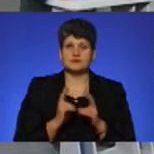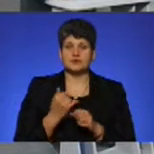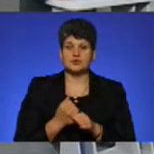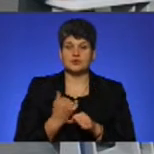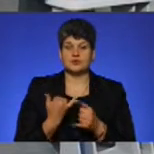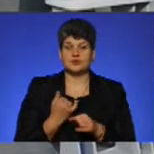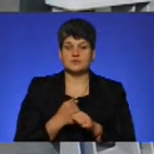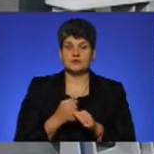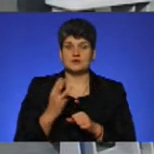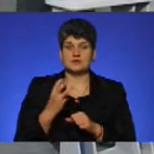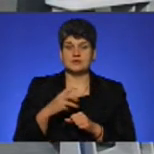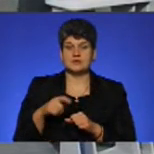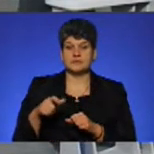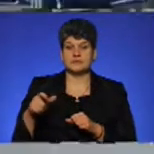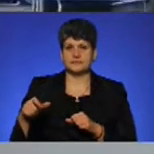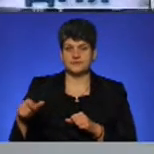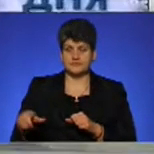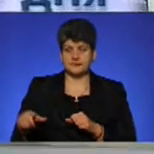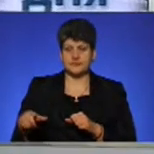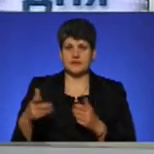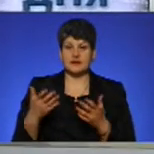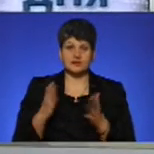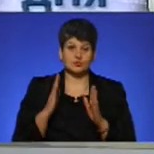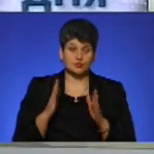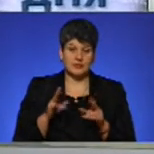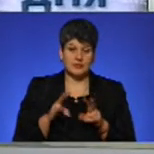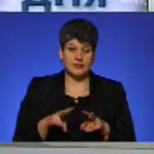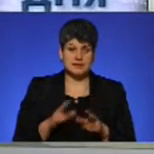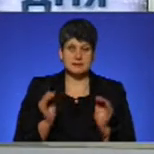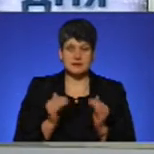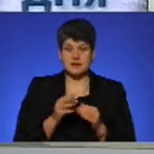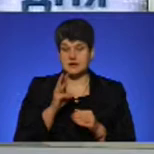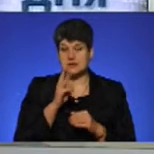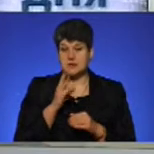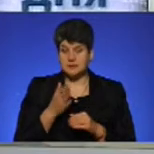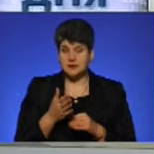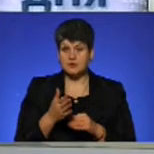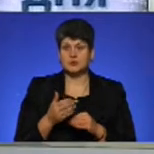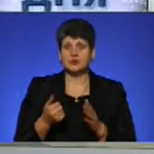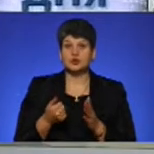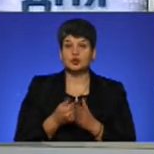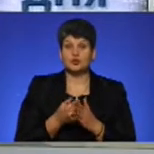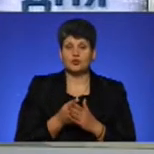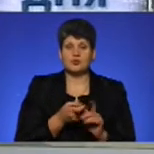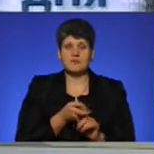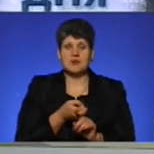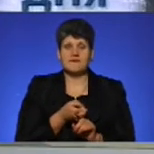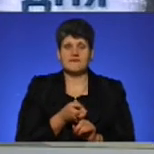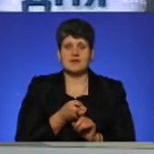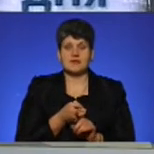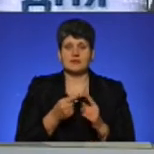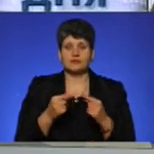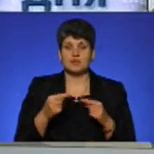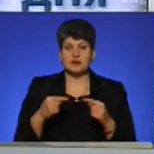осіб, 300 херсонців. Якщо буде переглядатися мінімальна заробітна плата, до якої прив'язана, в тому числі, будь-яка